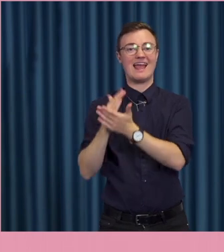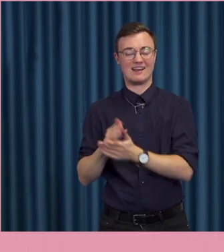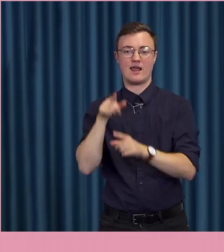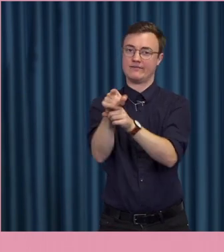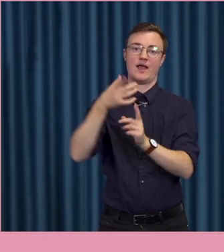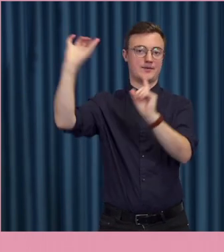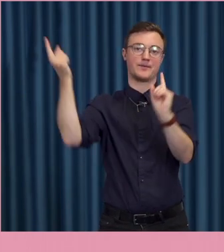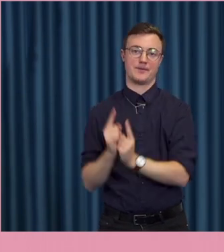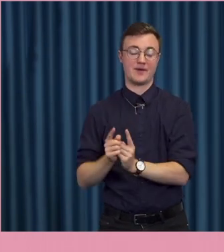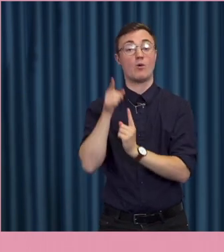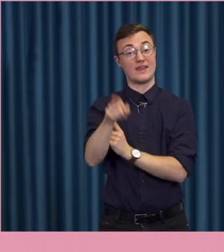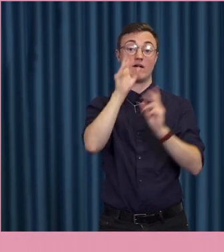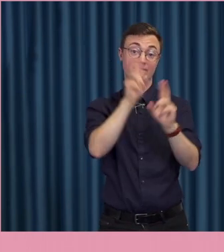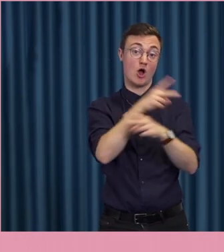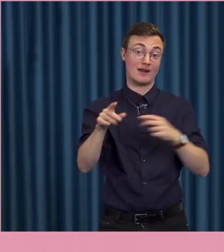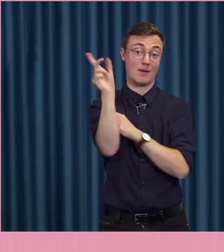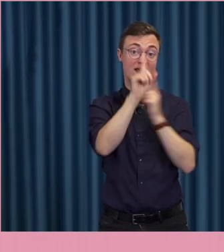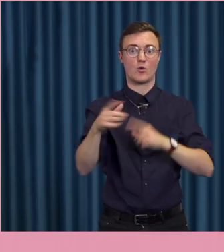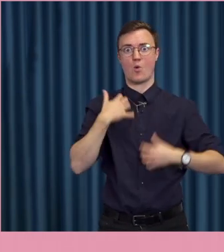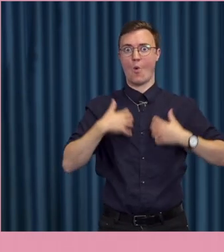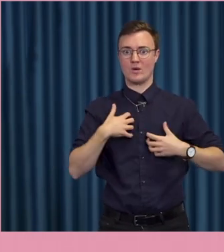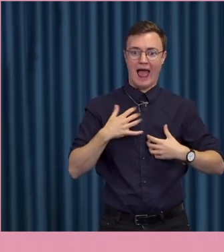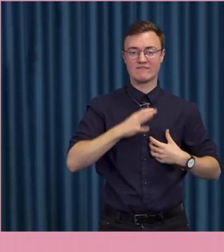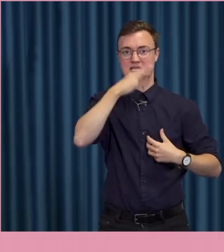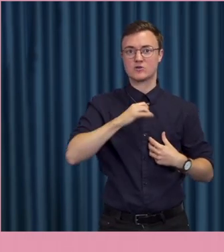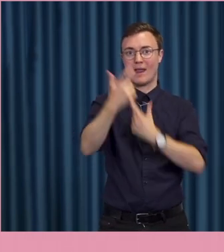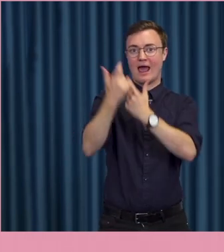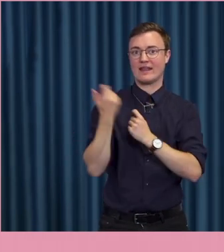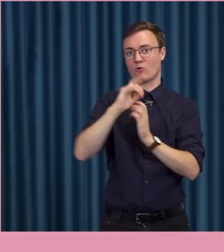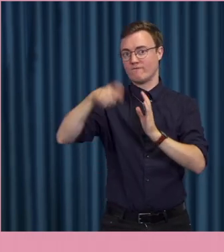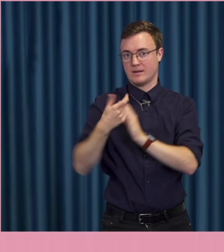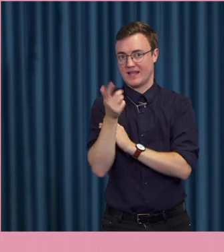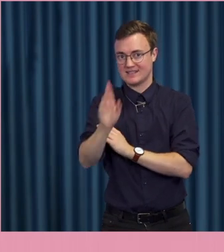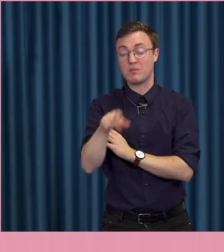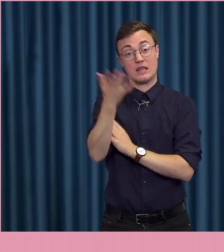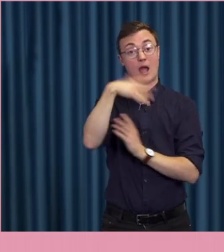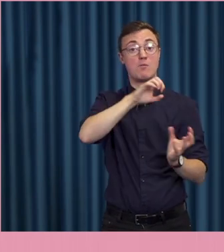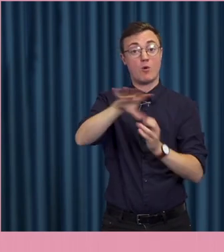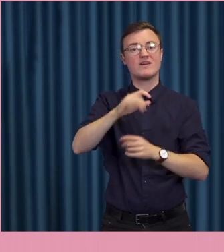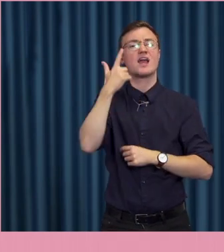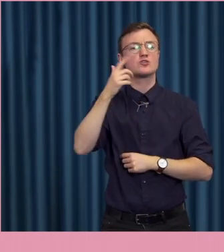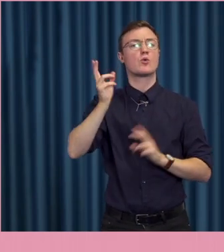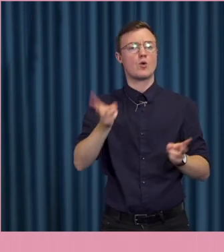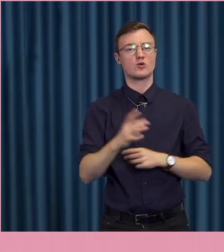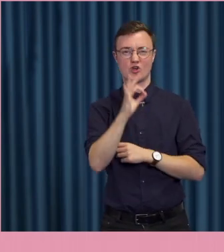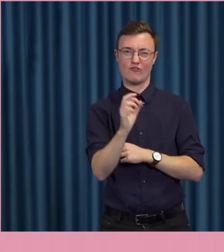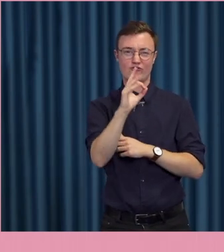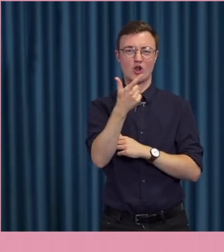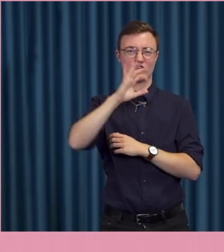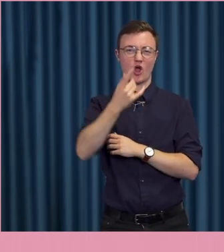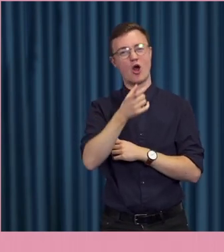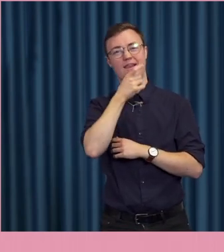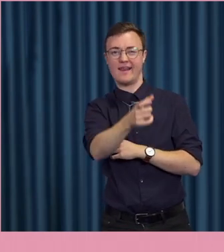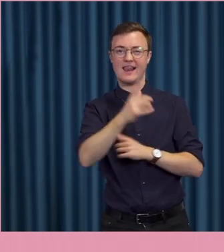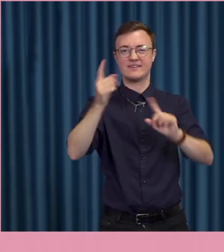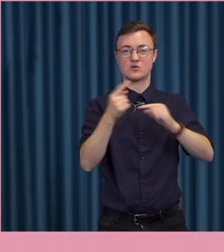där var det vanlisar som var oroliga för att de riskerade... Så visst kan det påverka. Jag tror också att förtalsdiskussionen efter mitt tro har fått människor...